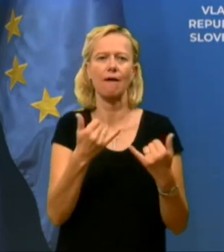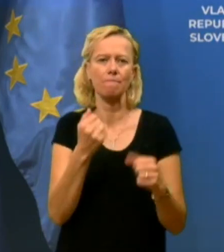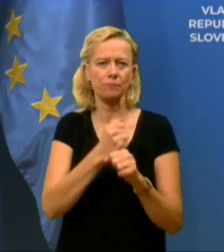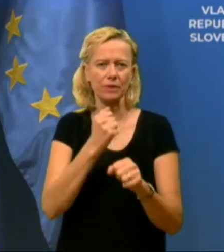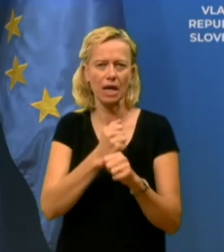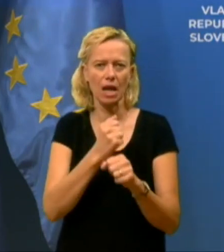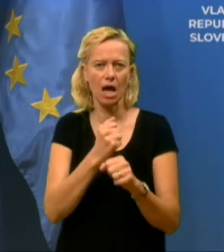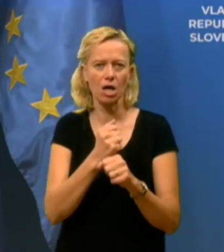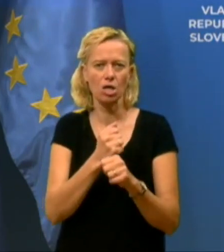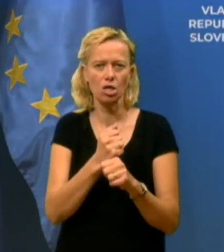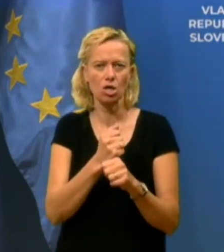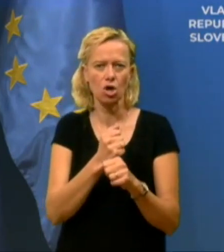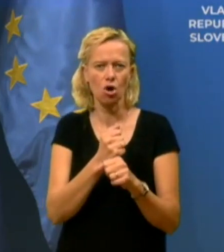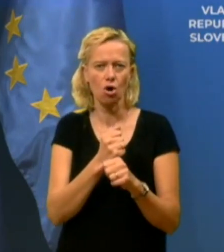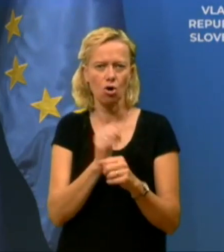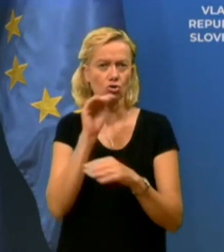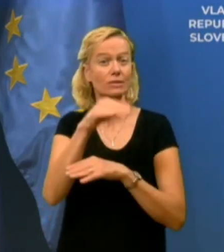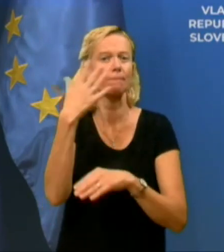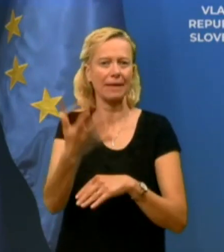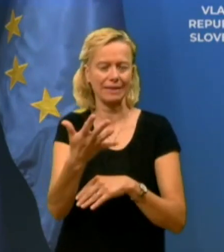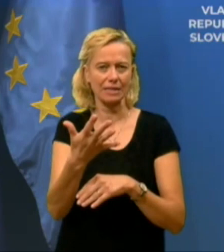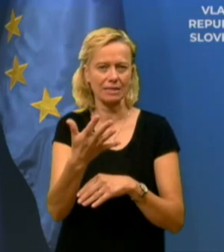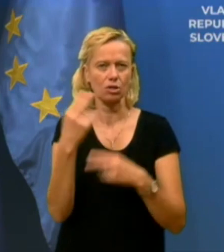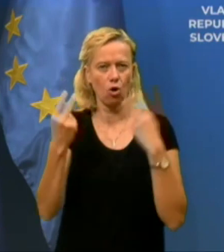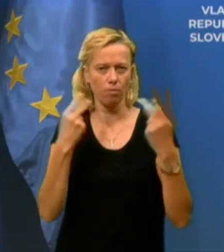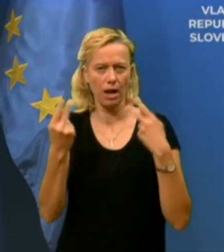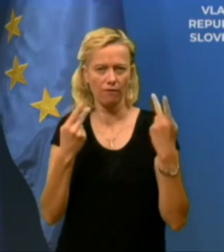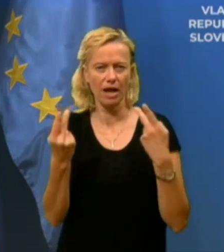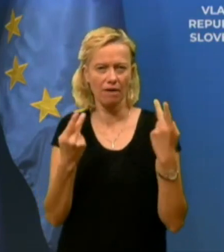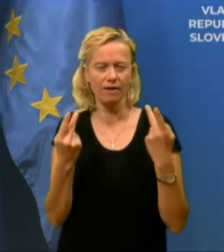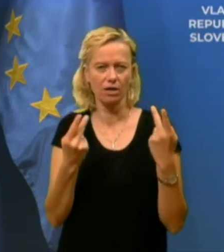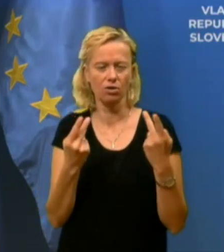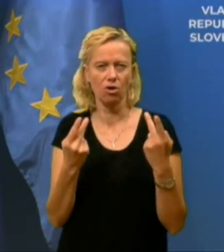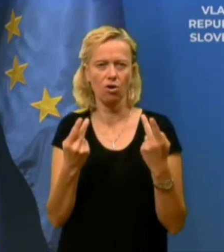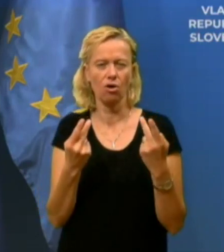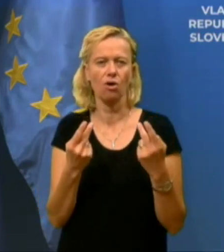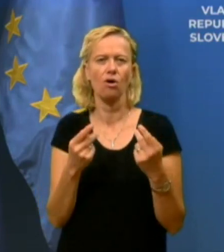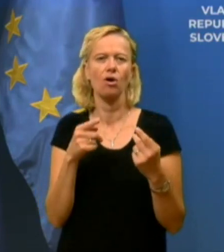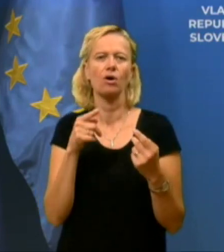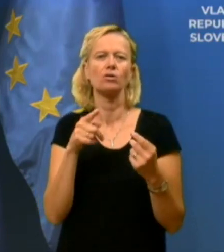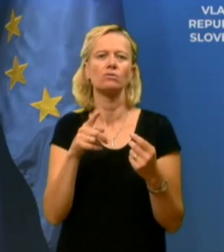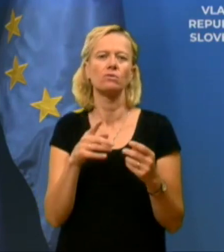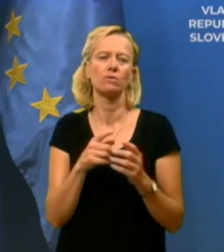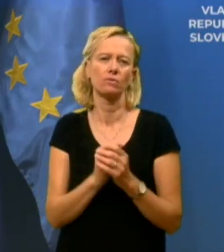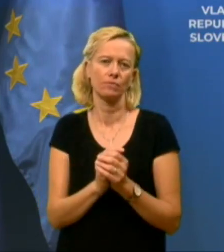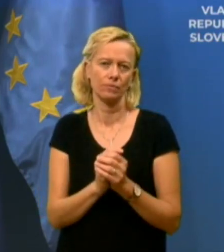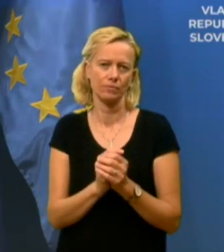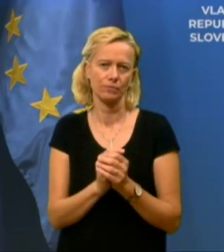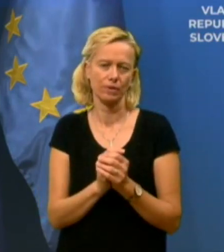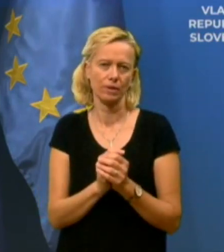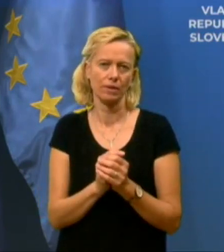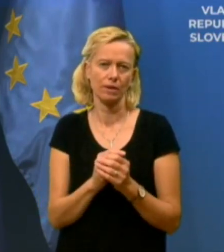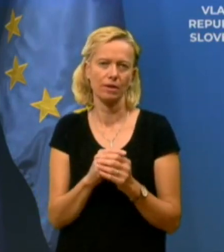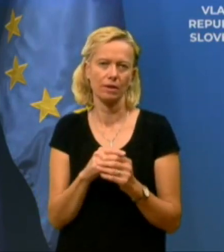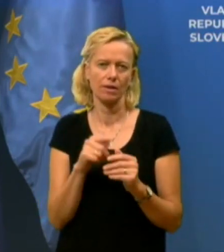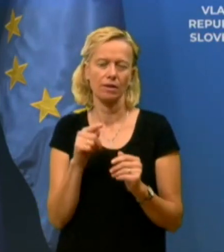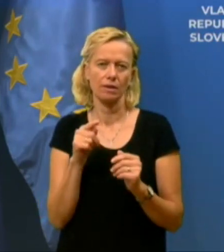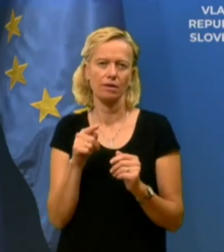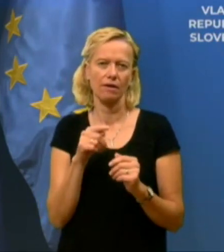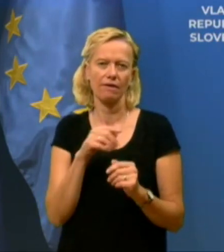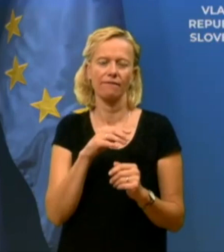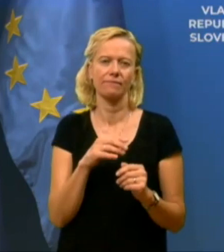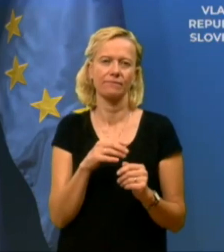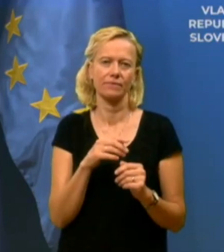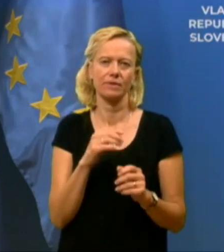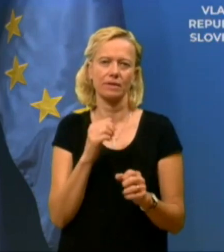včiri, mi zdi. Čez 50 primirov so obravnavali, tako da razmirje nekako obravnave epidemiologe, klasične epidemiologije v regijah